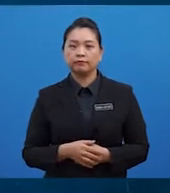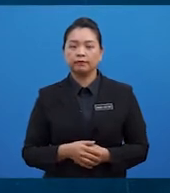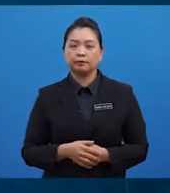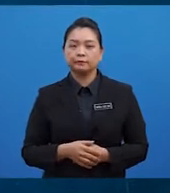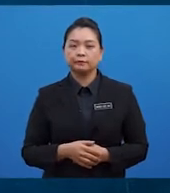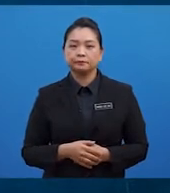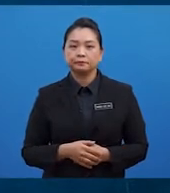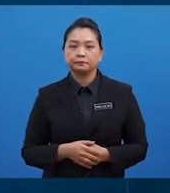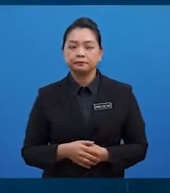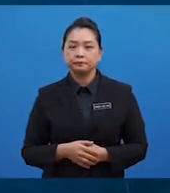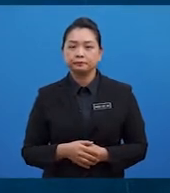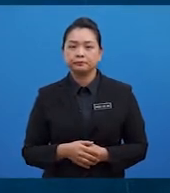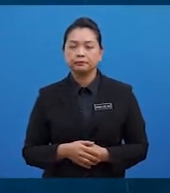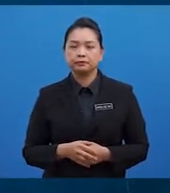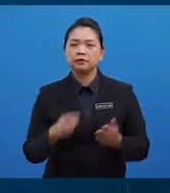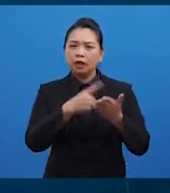ketiga,